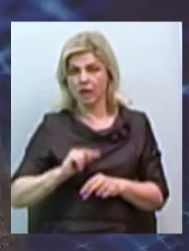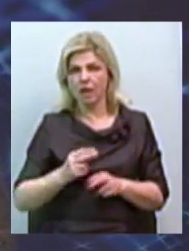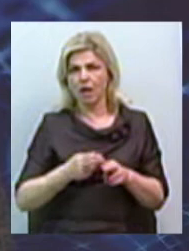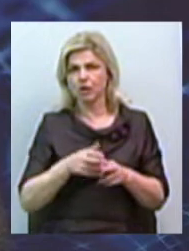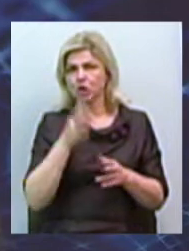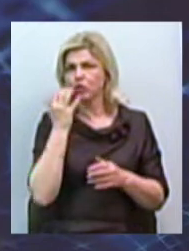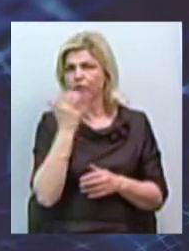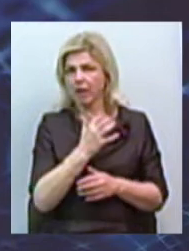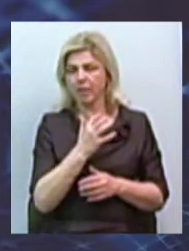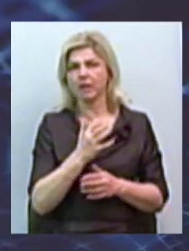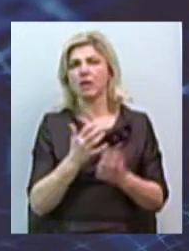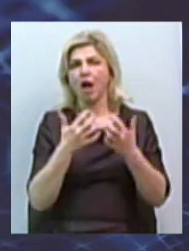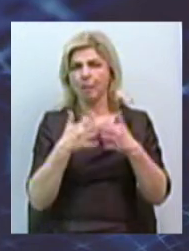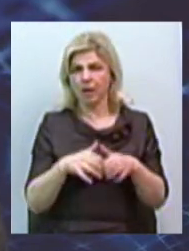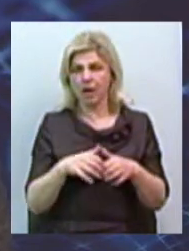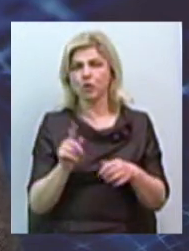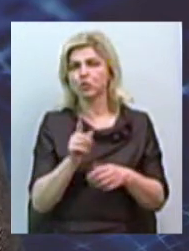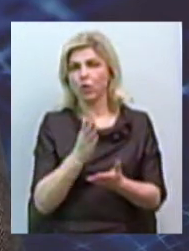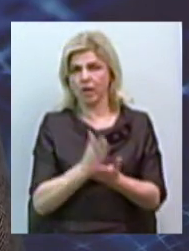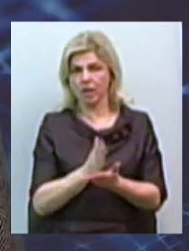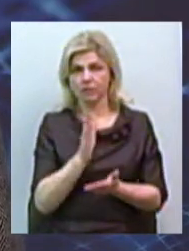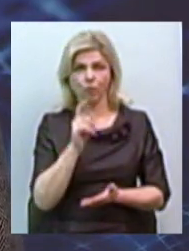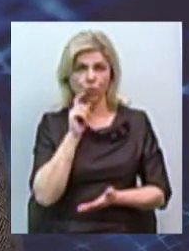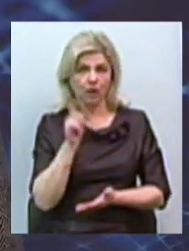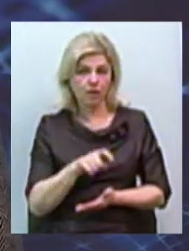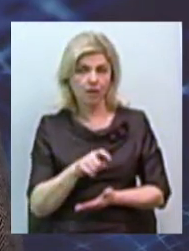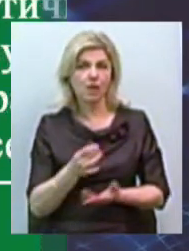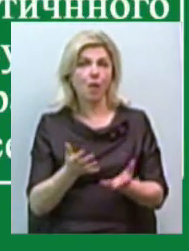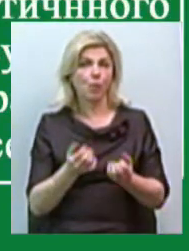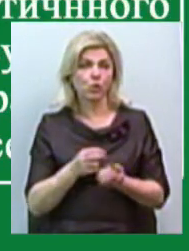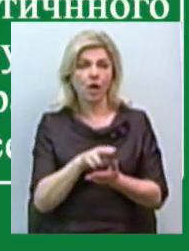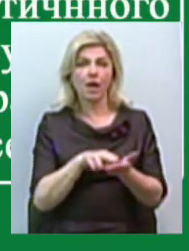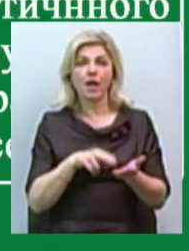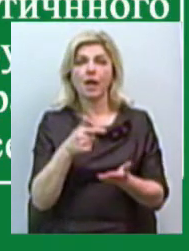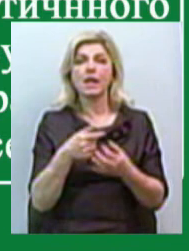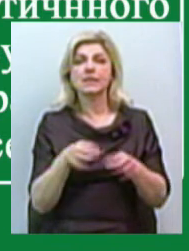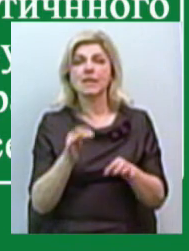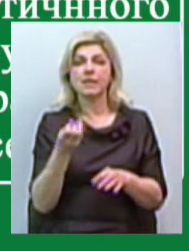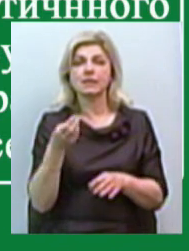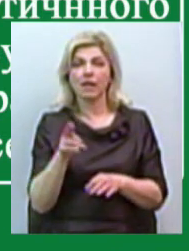брахиотерапевтическая стойка, которая есть в Украине. И мы получим лицензию Державного,